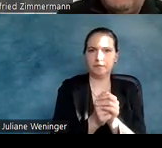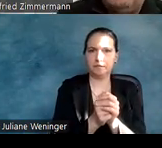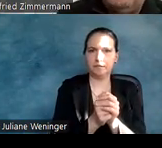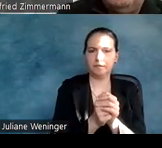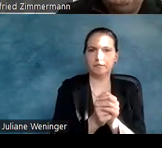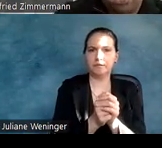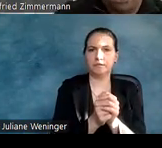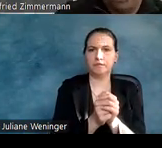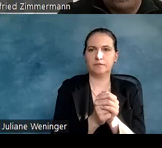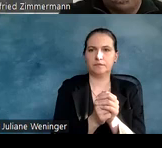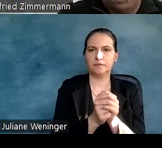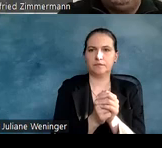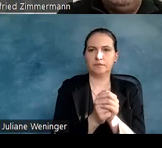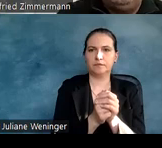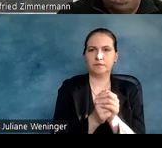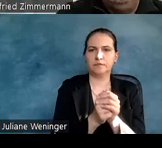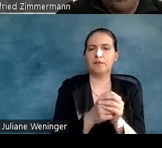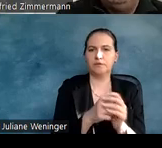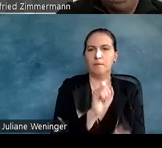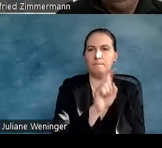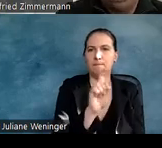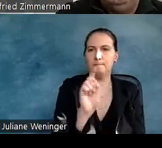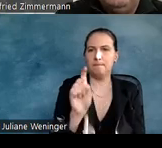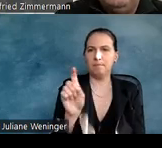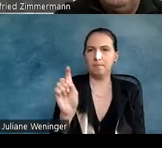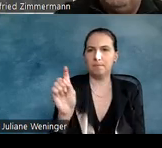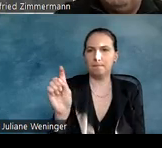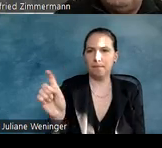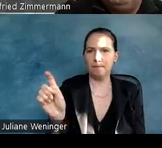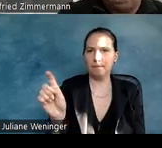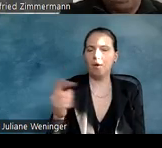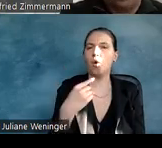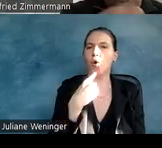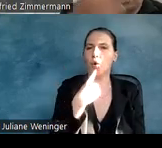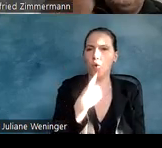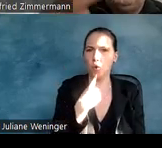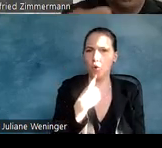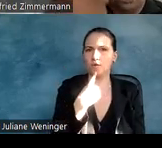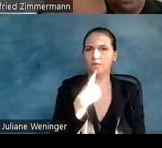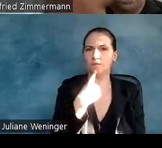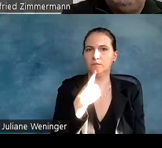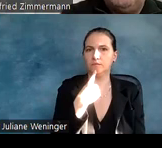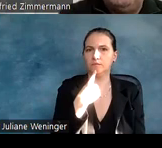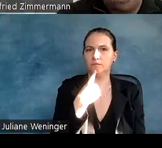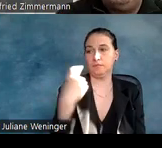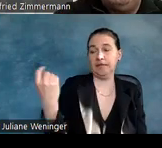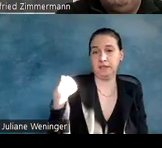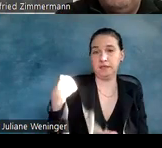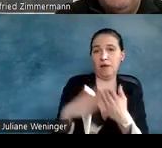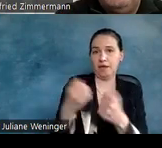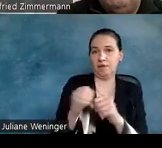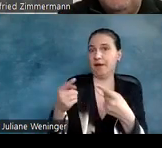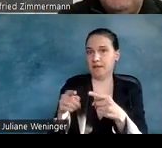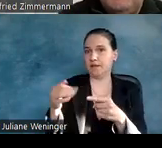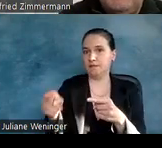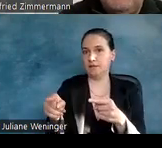sozusagen die Knöpfe, die Buttons, werden hier rot angezeigt. Im Gegenteil zu dem barrierefreien